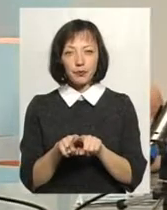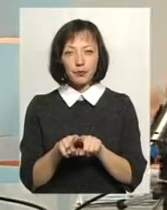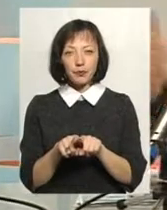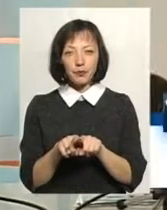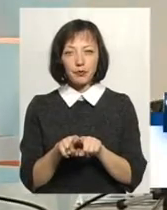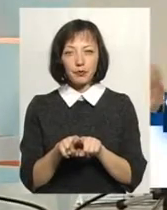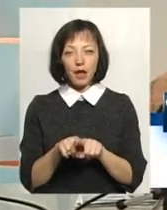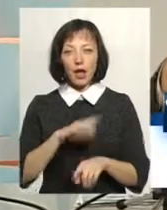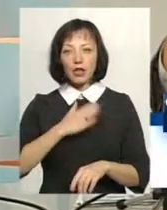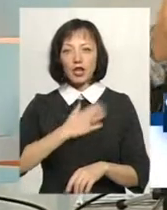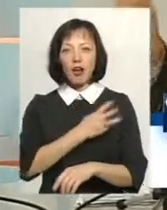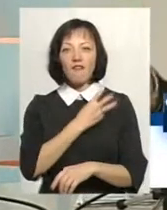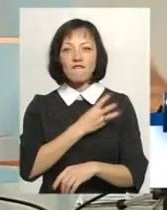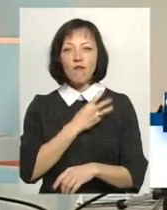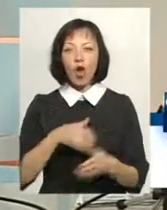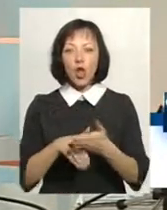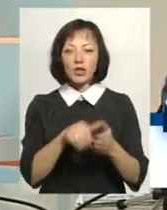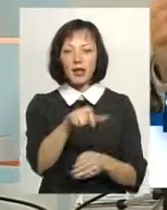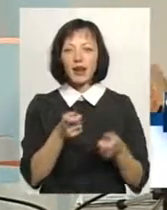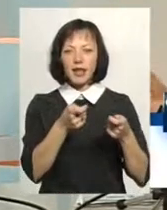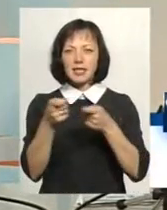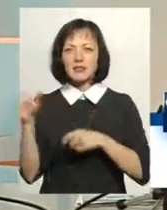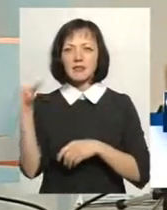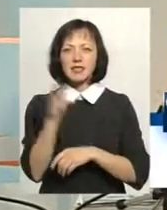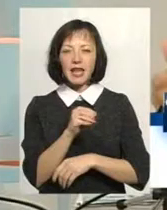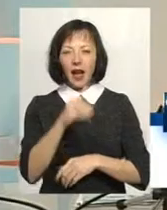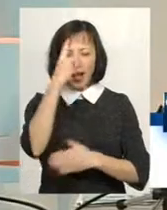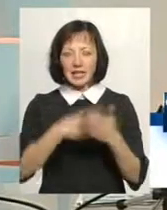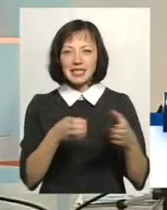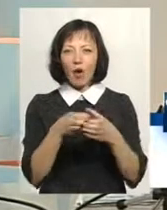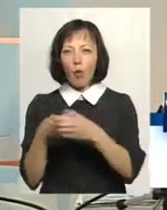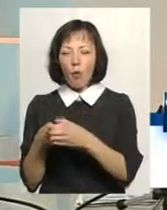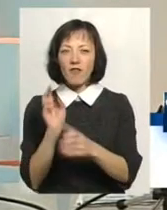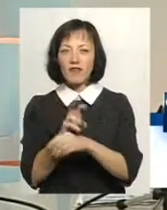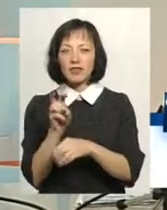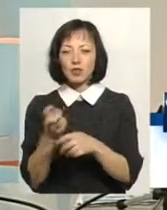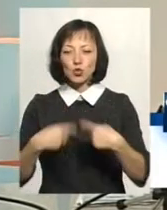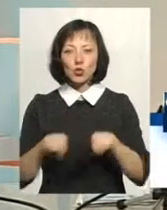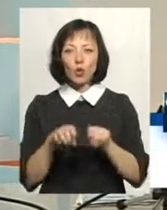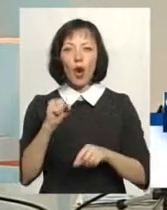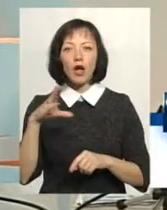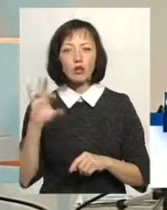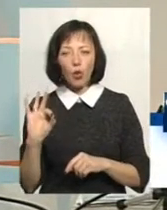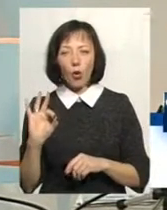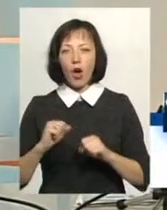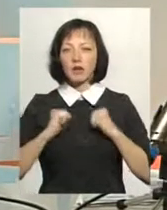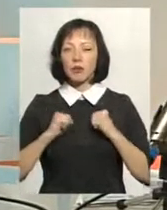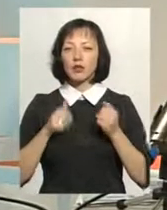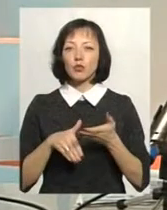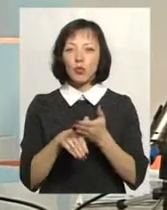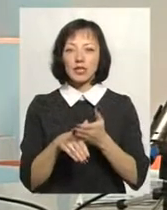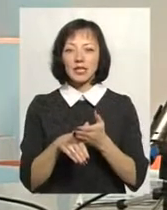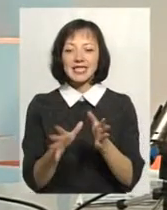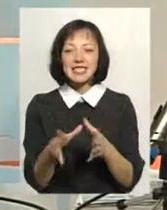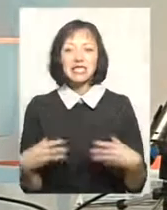Наші волонтери їздять з усіх церков, дуже багато відвідують зону АТО. Намагаються допомогти тут